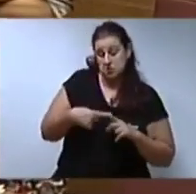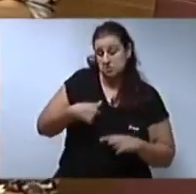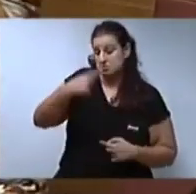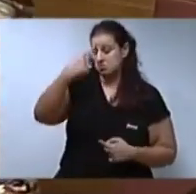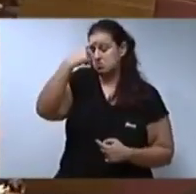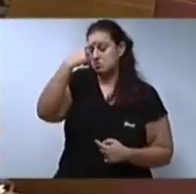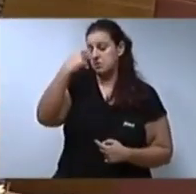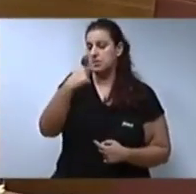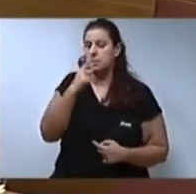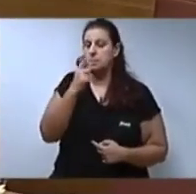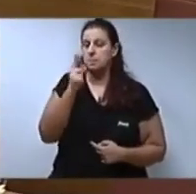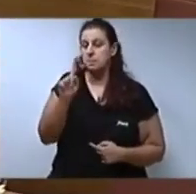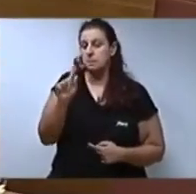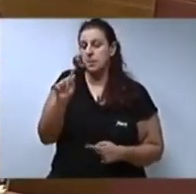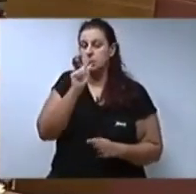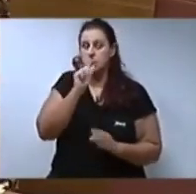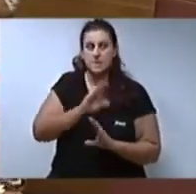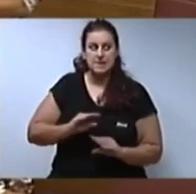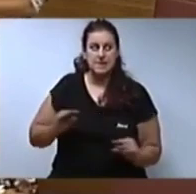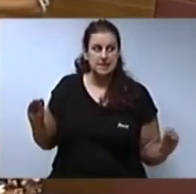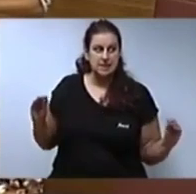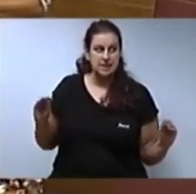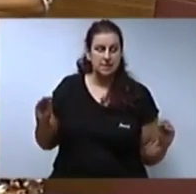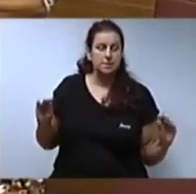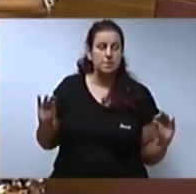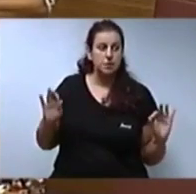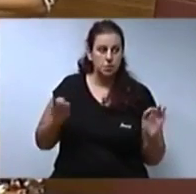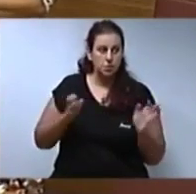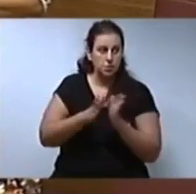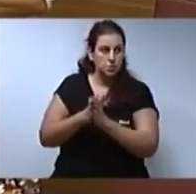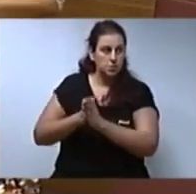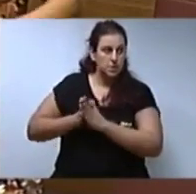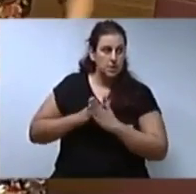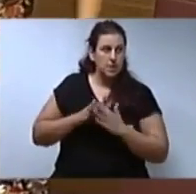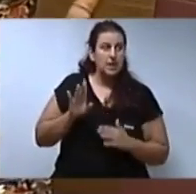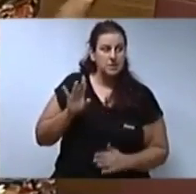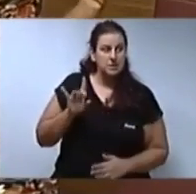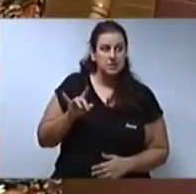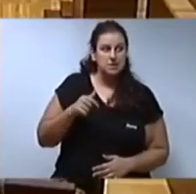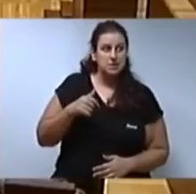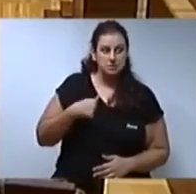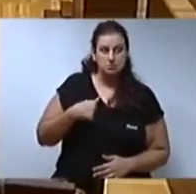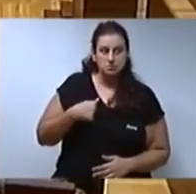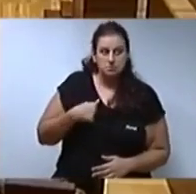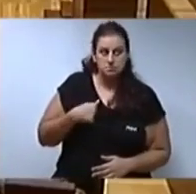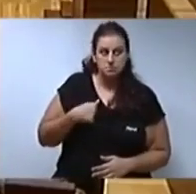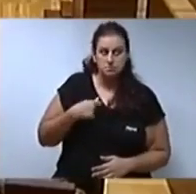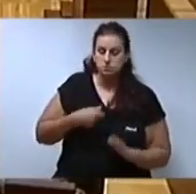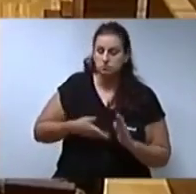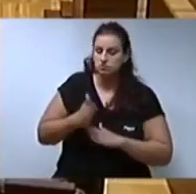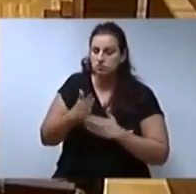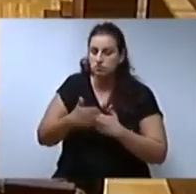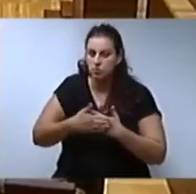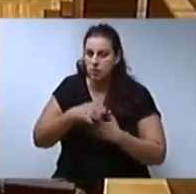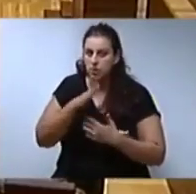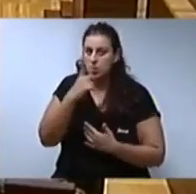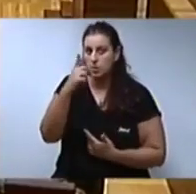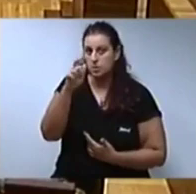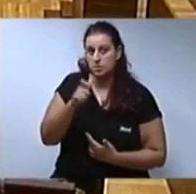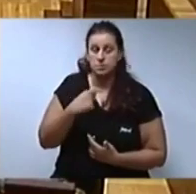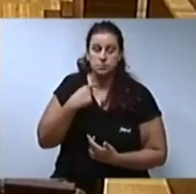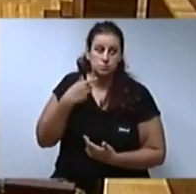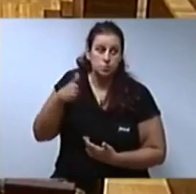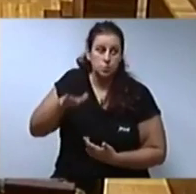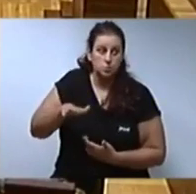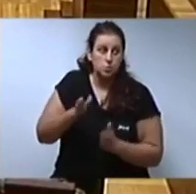minuts de silenci quan tots els companys d'aquesta cambra iixem a la porta de l'escorts perquè hem perdut una persona, una